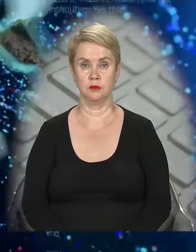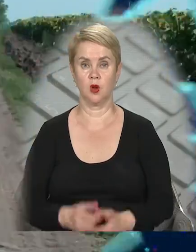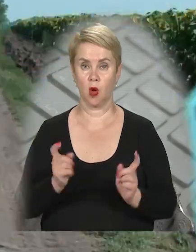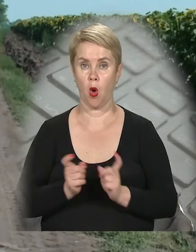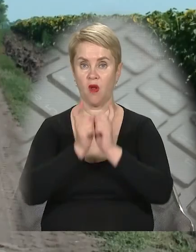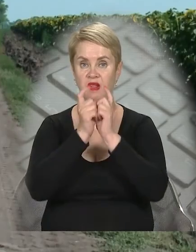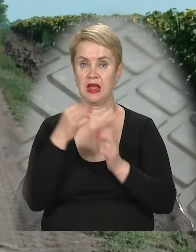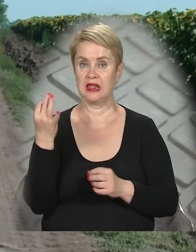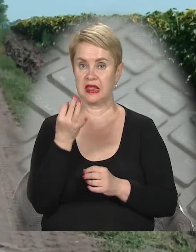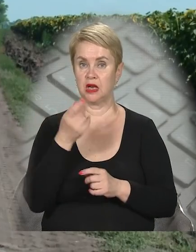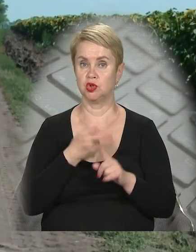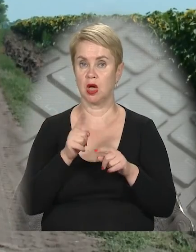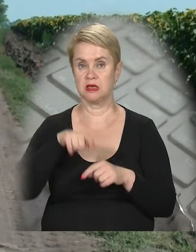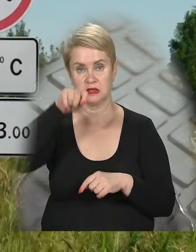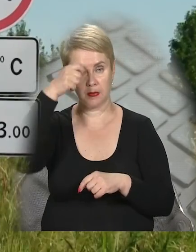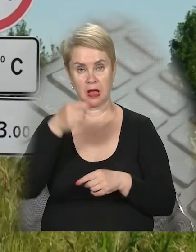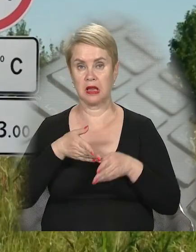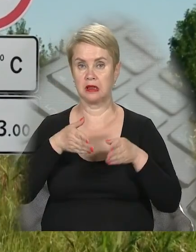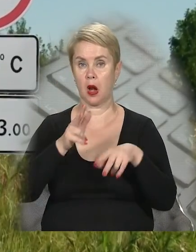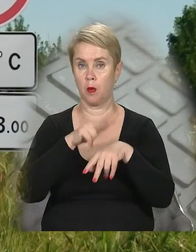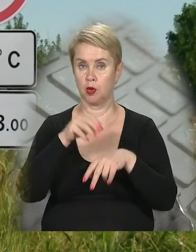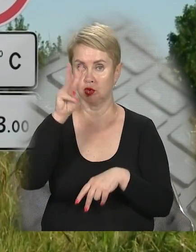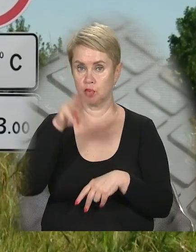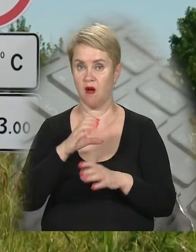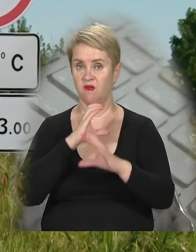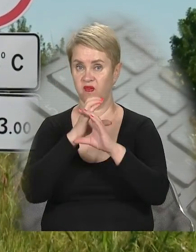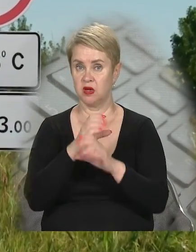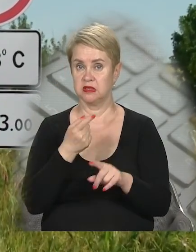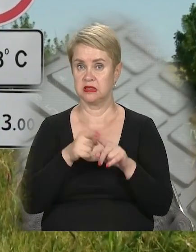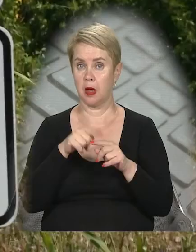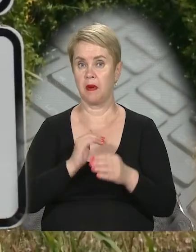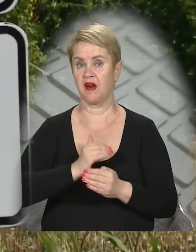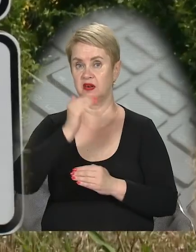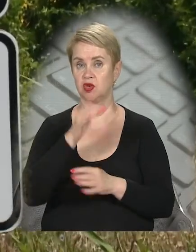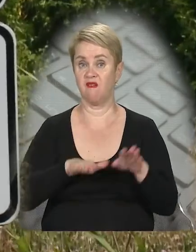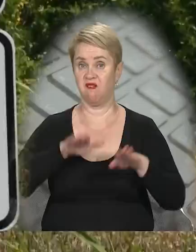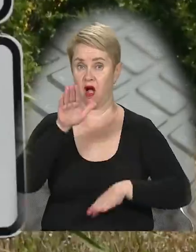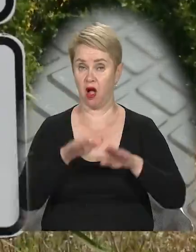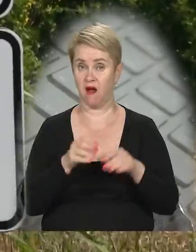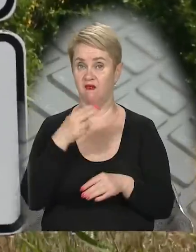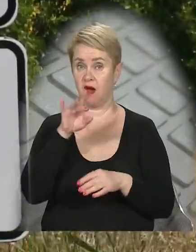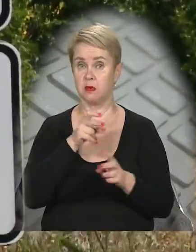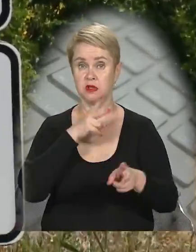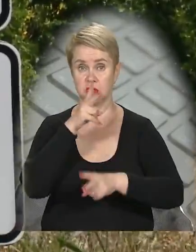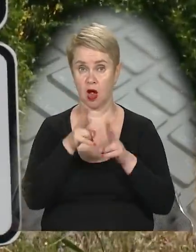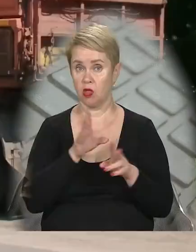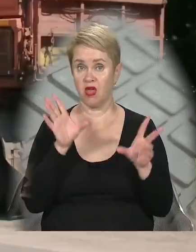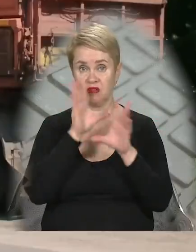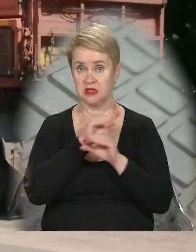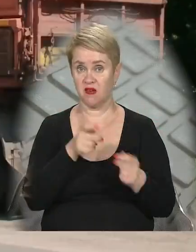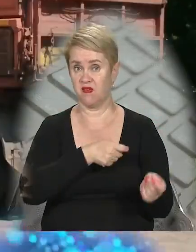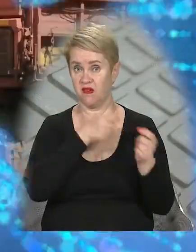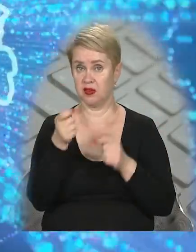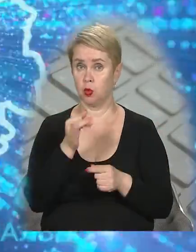Конфлікт інтересів через спеку. На трасах поліція штрафує фуру з зерном за перевищення ваги. Фермери ж скаржаться, що не встигають